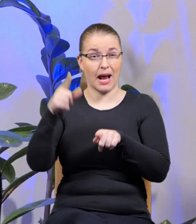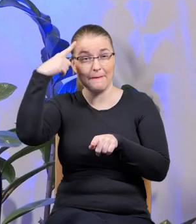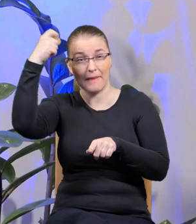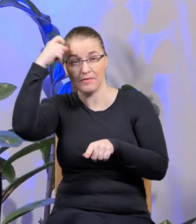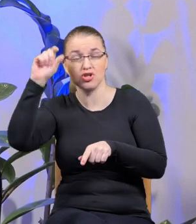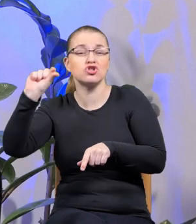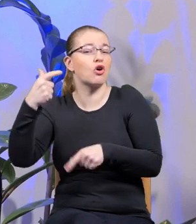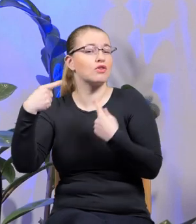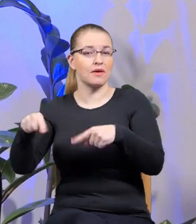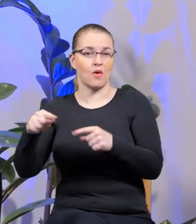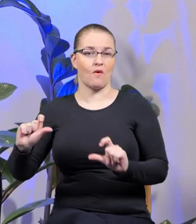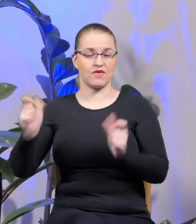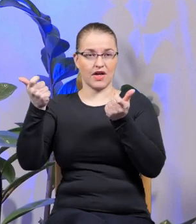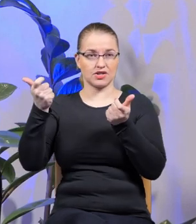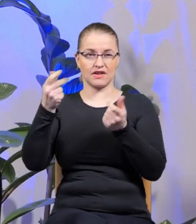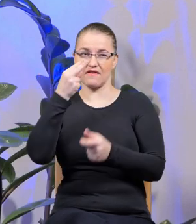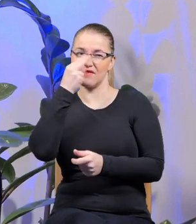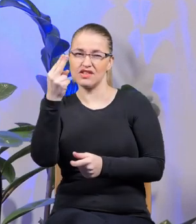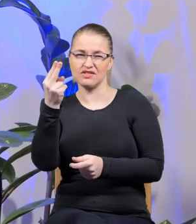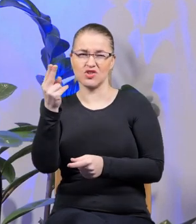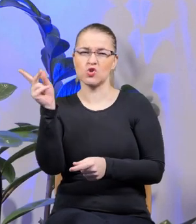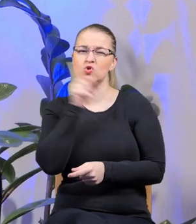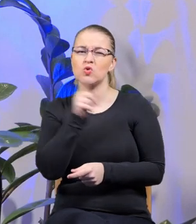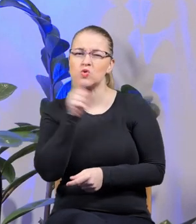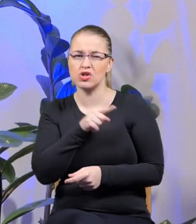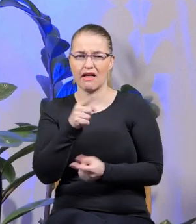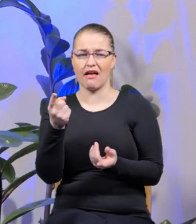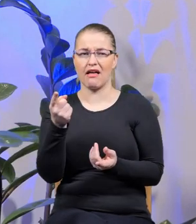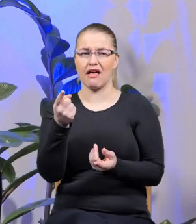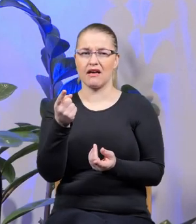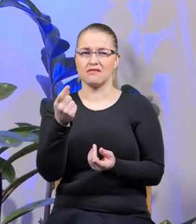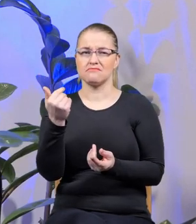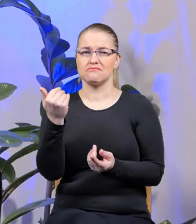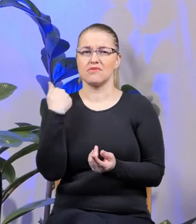wydarzyło, widząca fantomy zobaczonego.